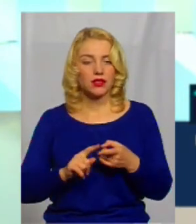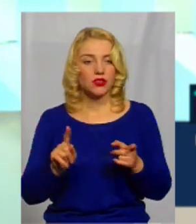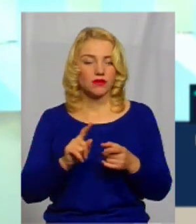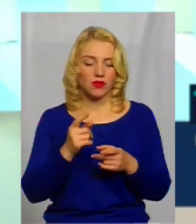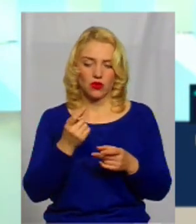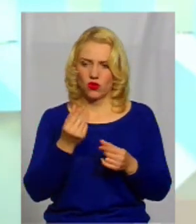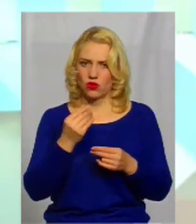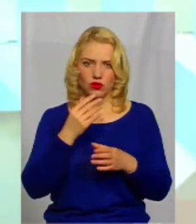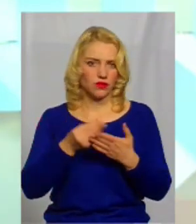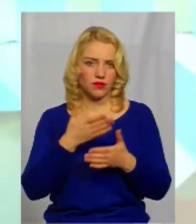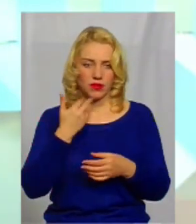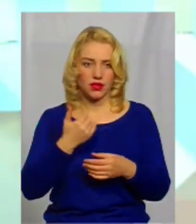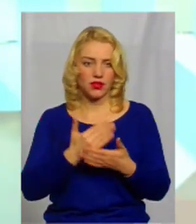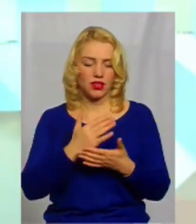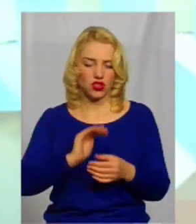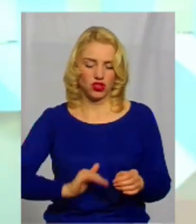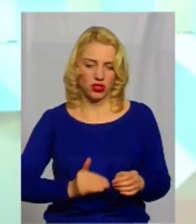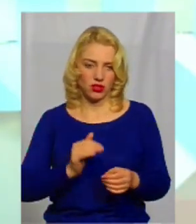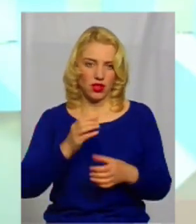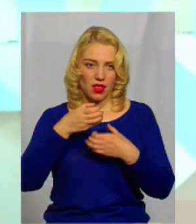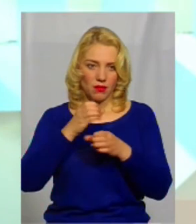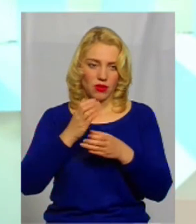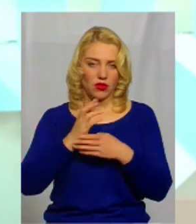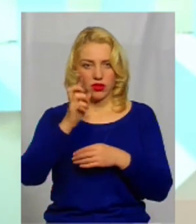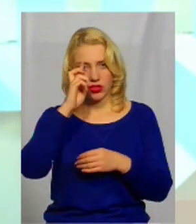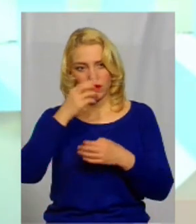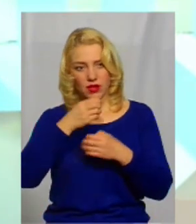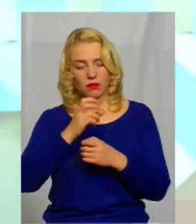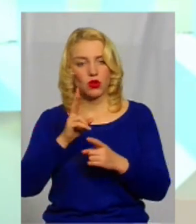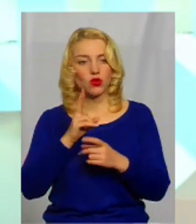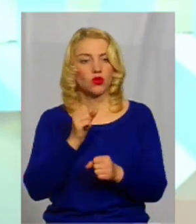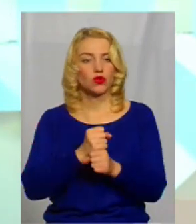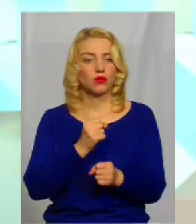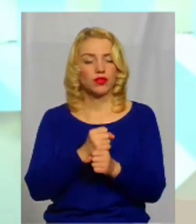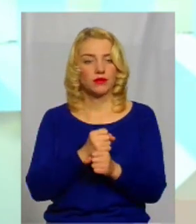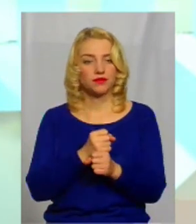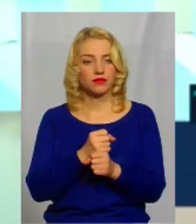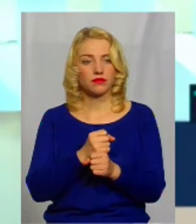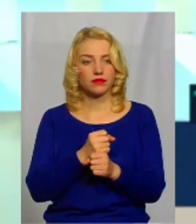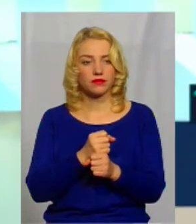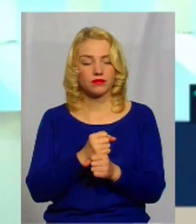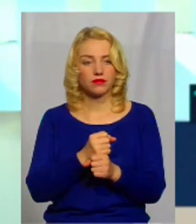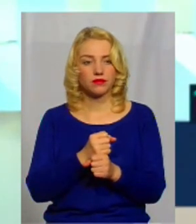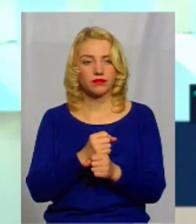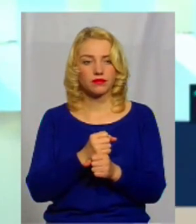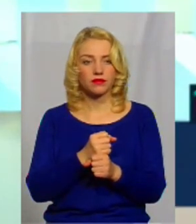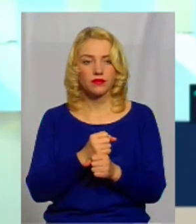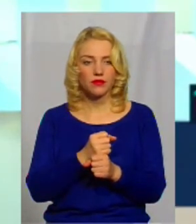У нас багато зараз і частних лабораторій, державні лабораторії, які роблять. Хоч би зробити